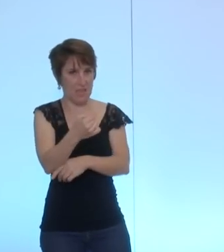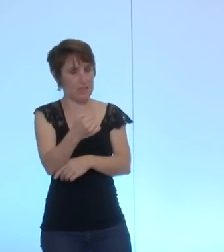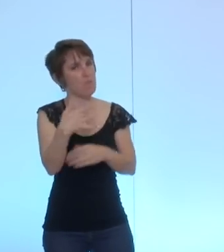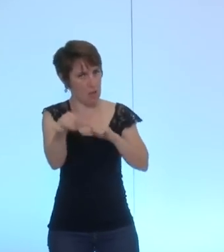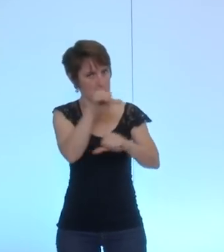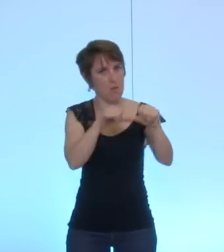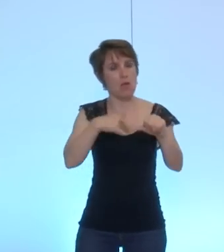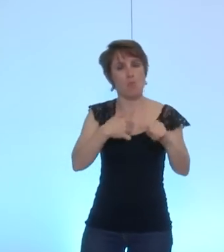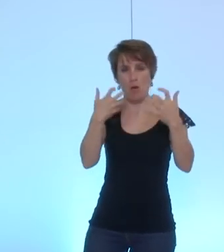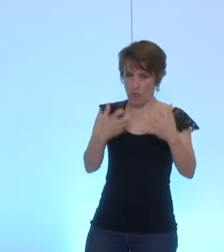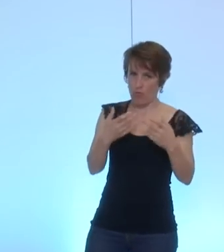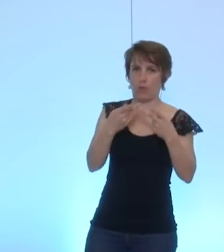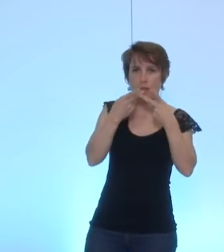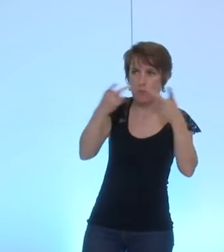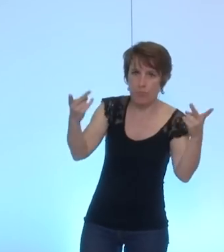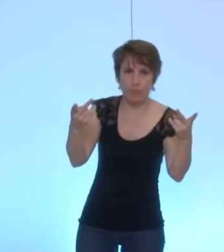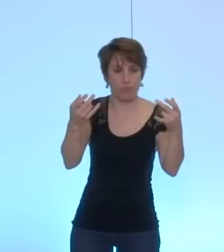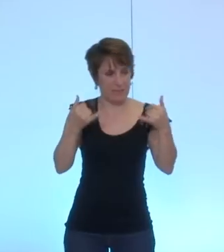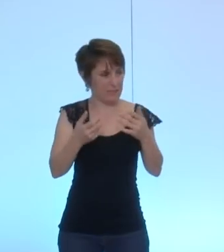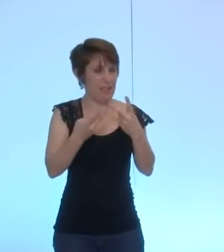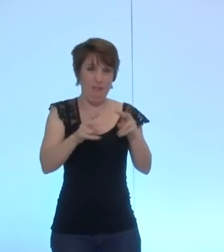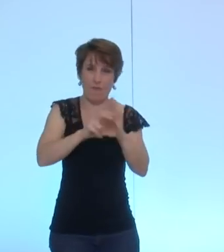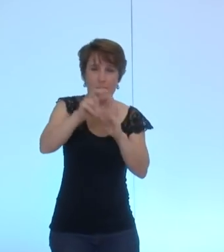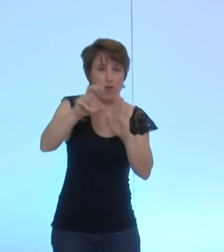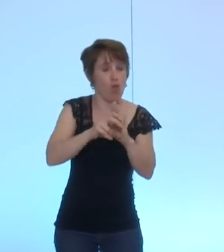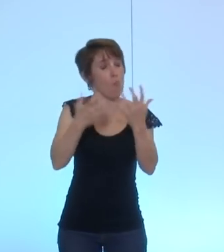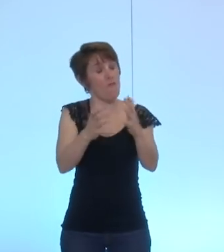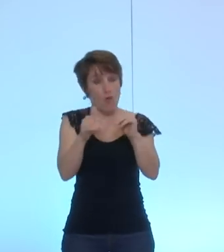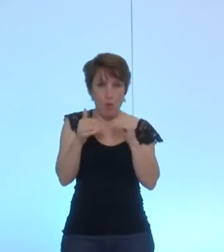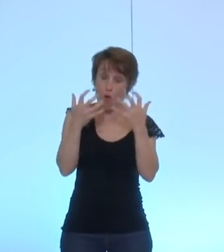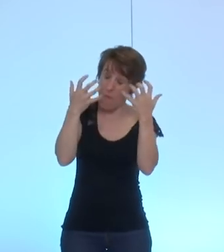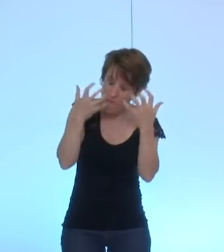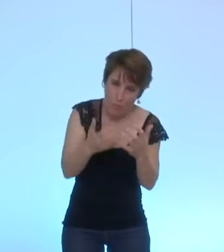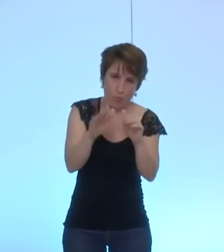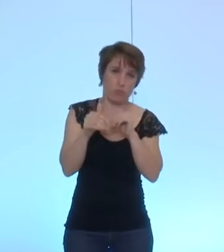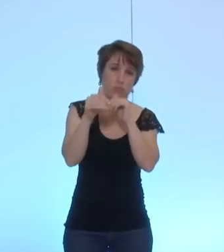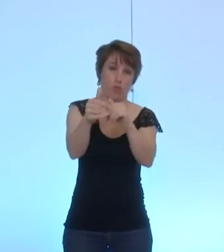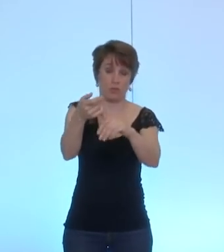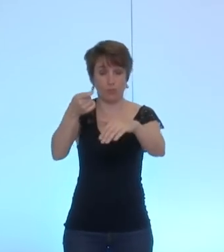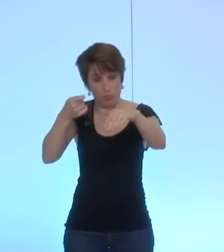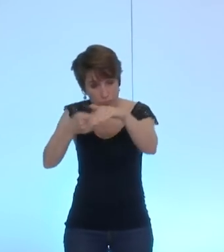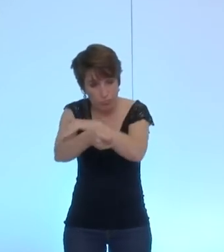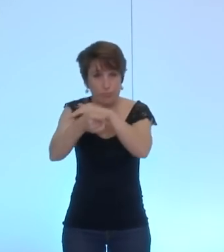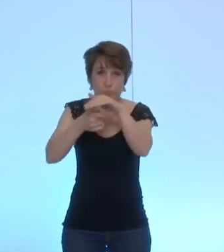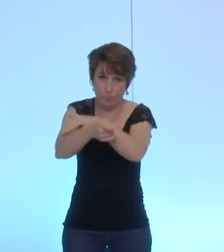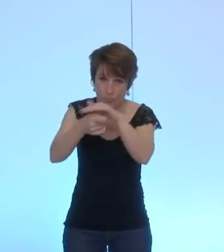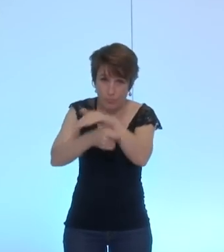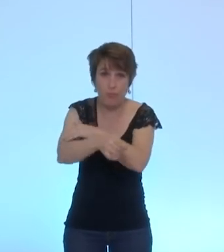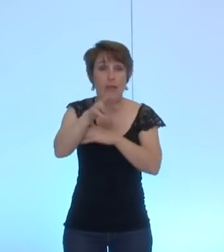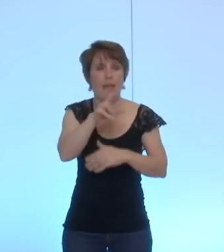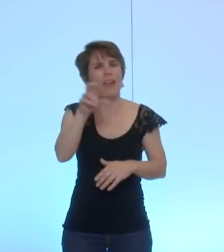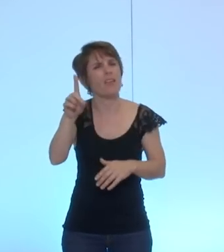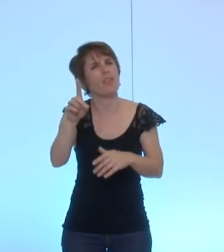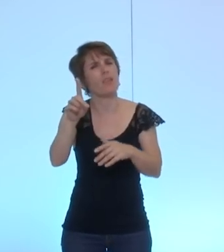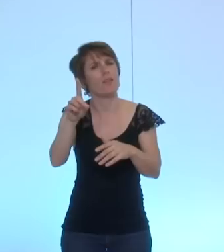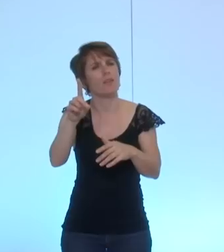Grenoble sera de poursuivre le maintien de soutien par des subventions car les R&D c'est une